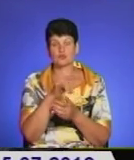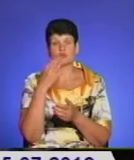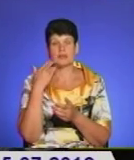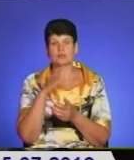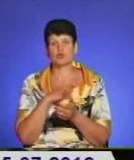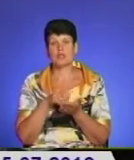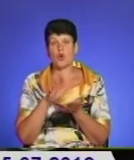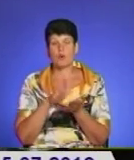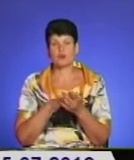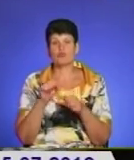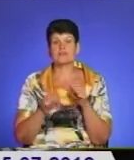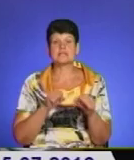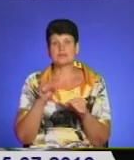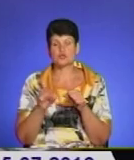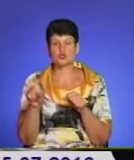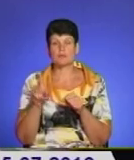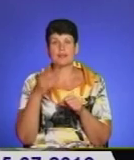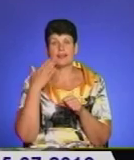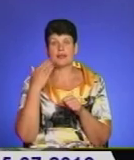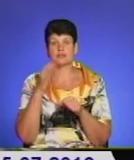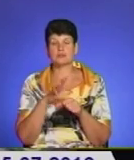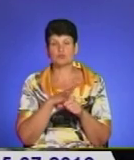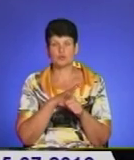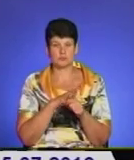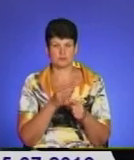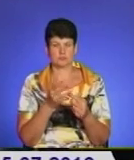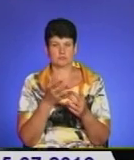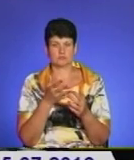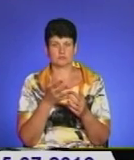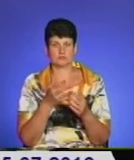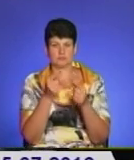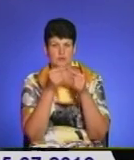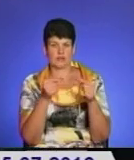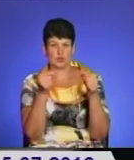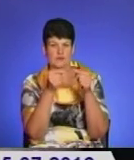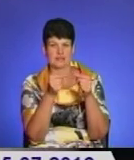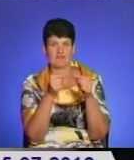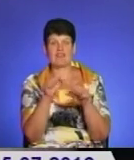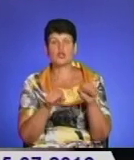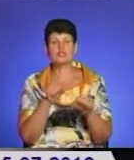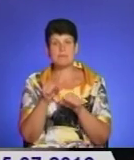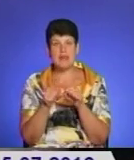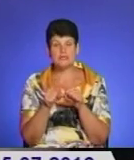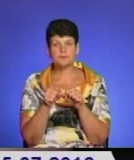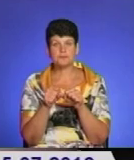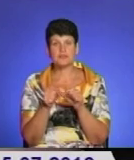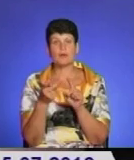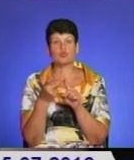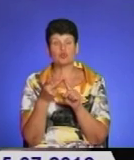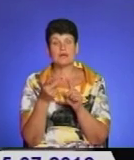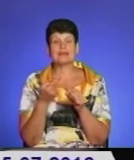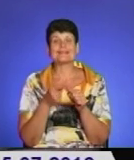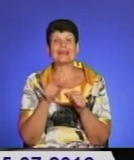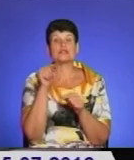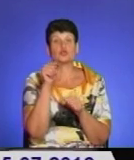велосипедів, щоб легше було ідентифікувати велосипед. По-друге, для того,